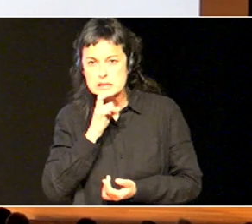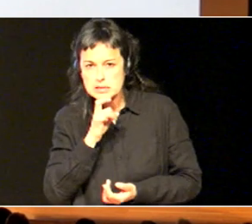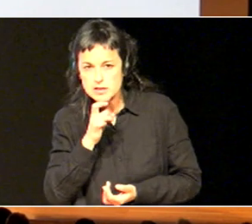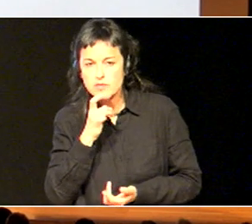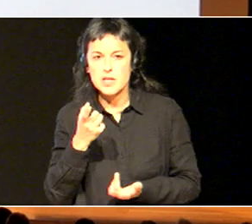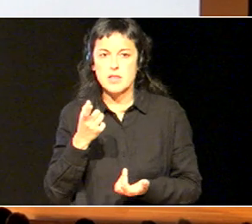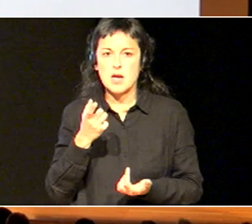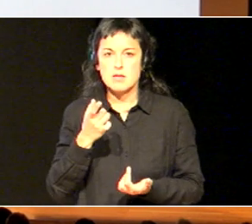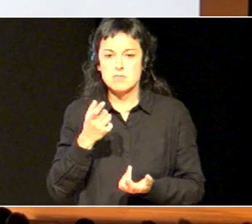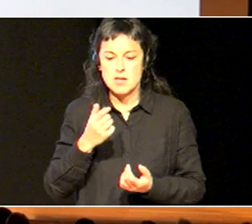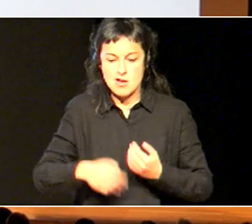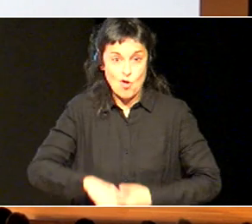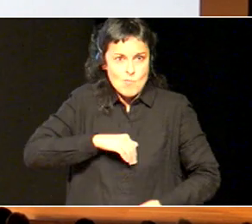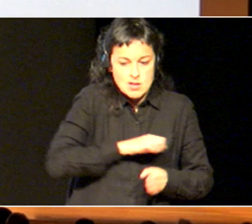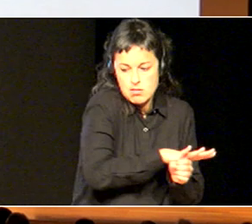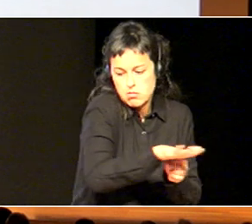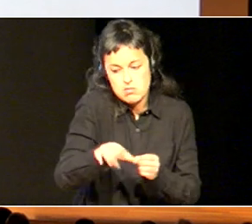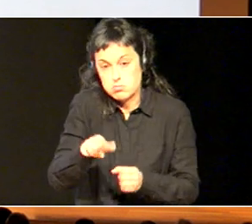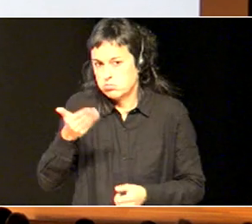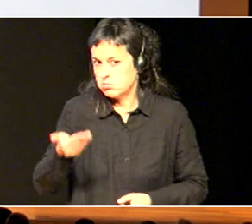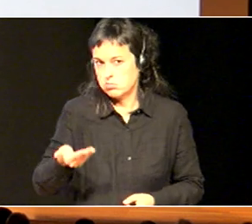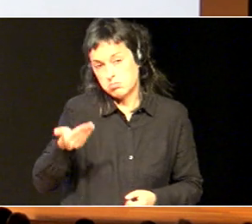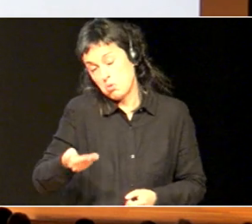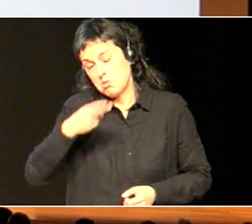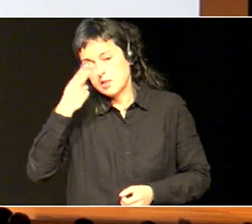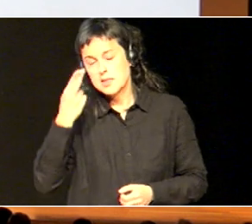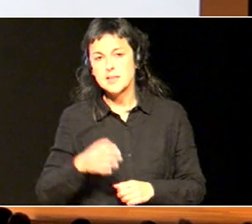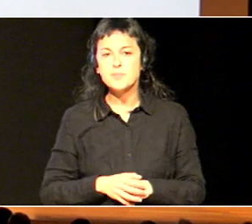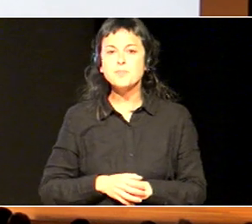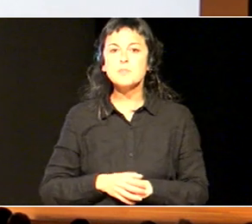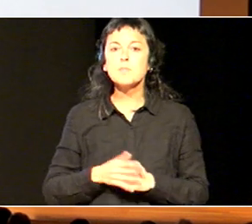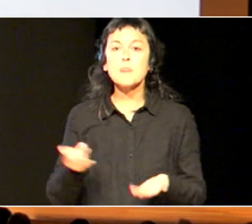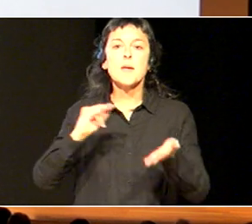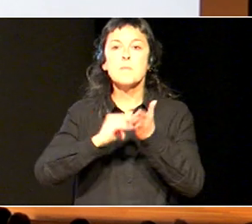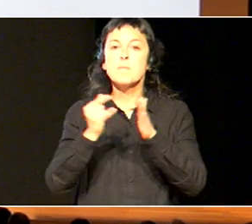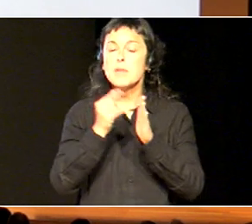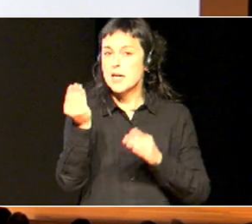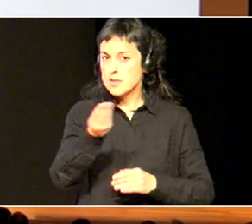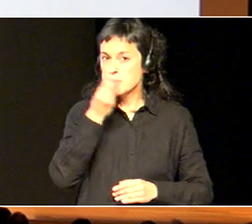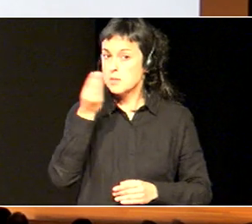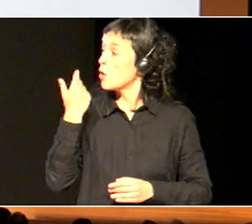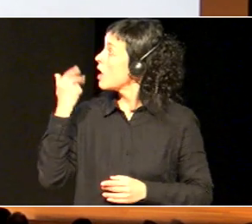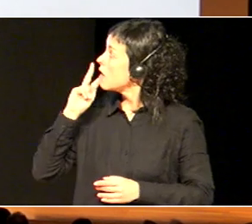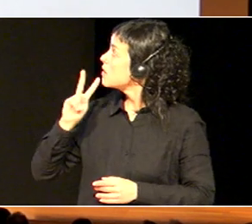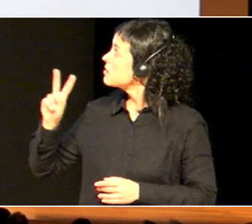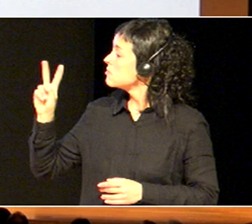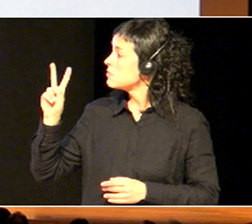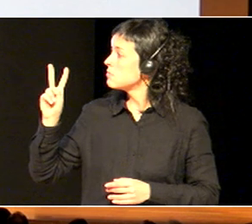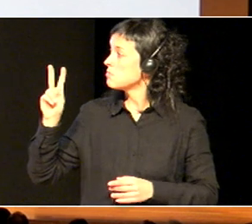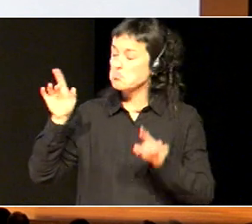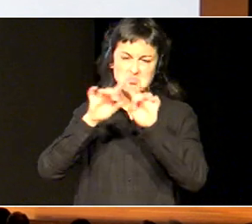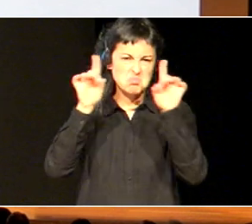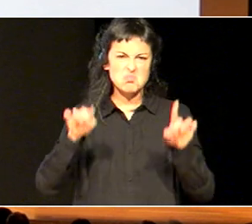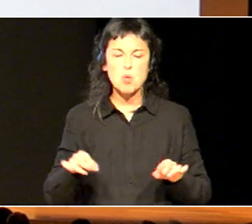zeharkako kompetentziaak, interesgarria dira. Obekuntza plana, ba, marko horretan agertzen dira, lerro,